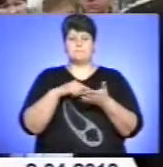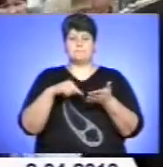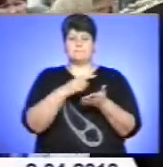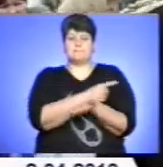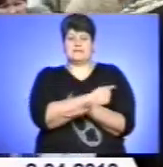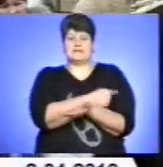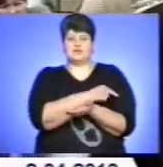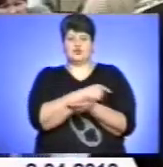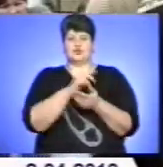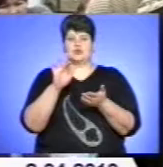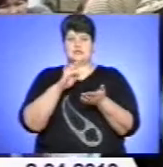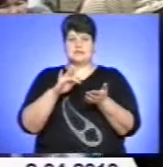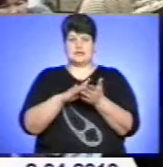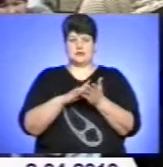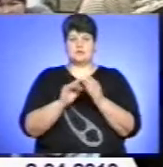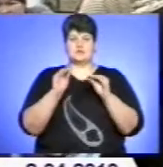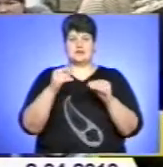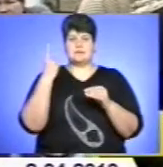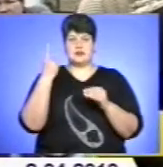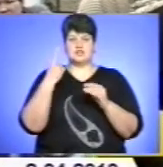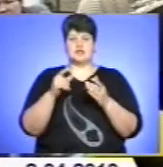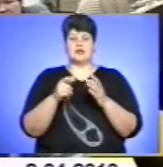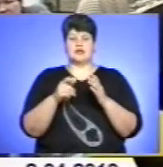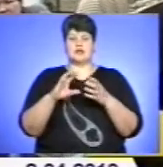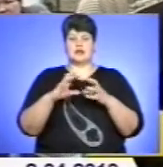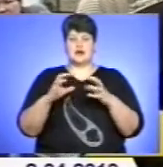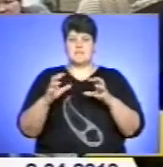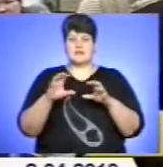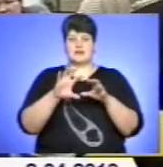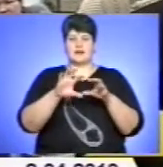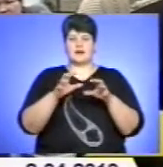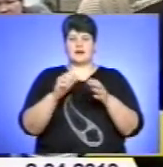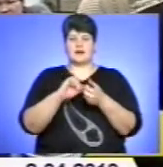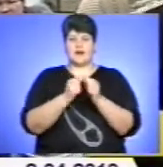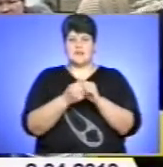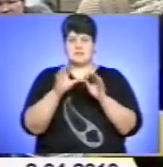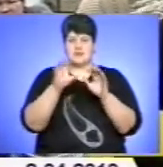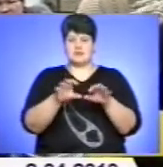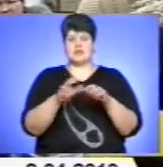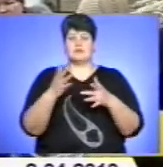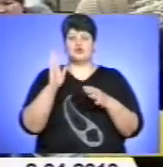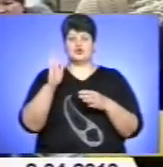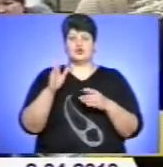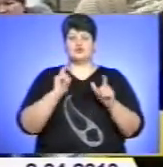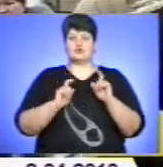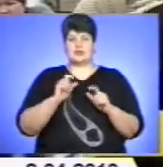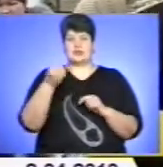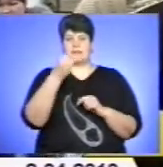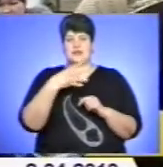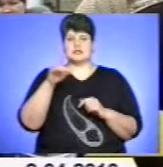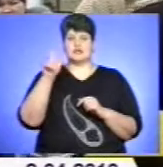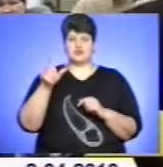заклали перший камінь цієї будівлі, де знову ж таки будуть студенти по 12 чоловік раз в місяць.